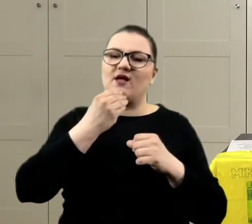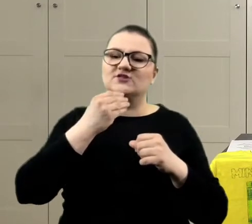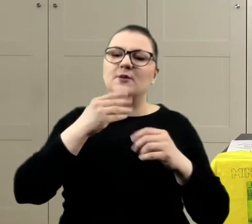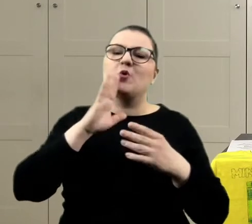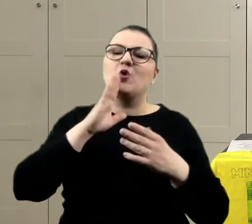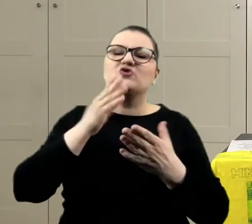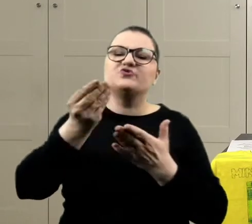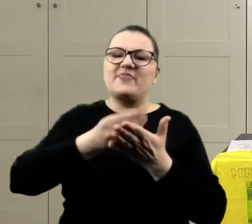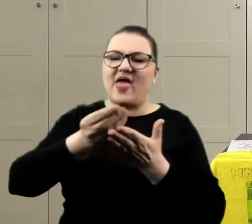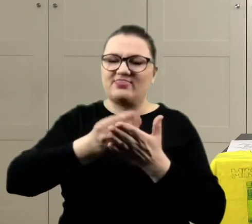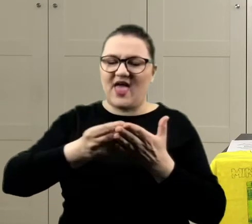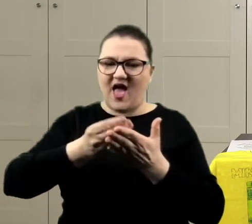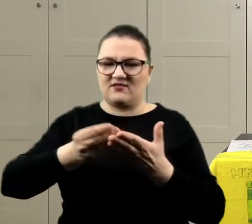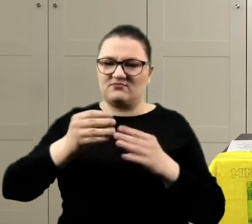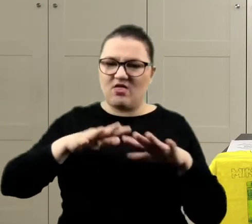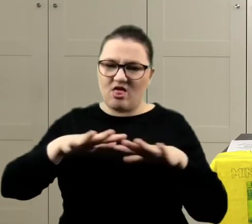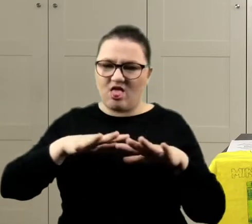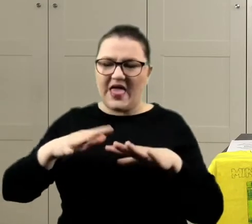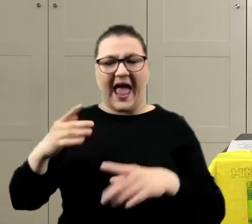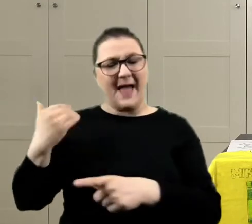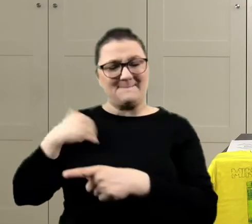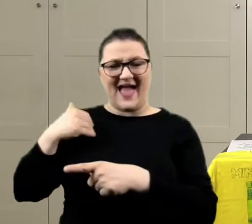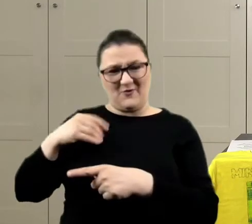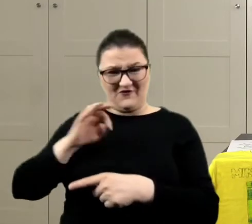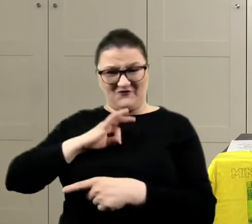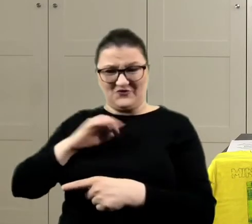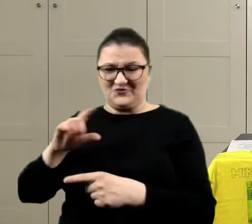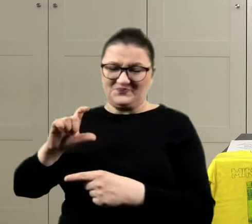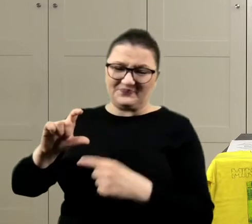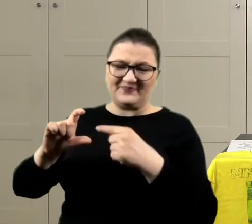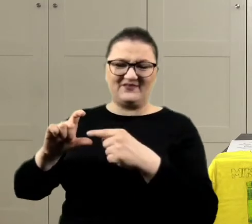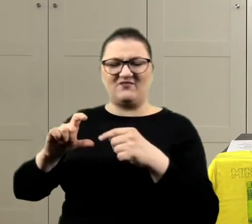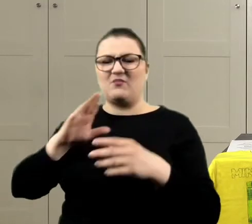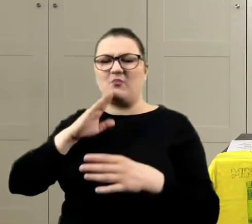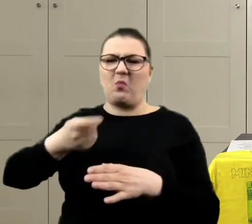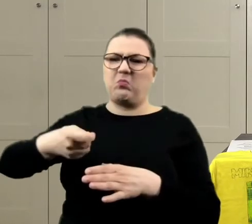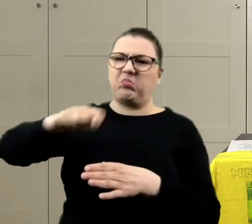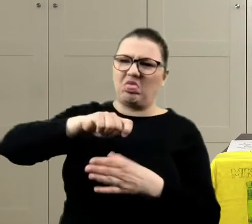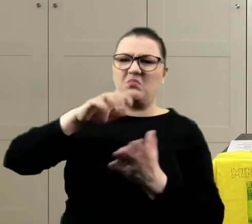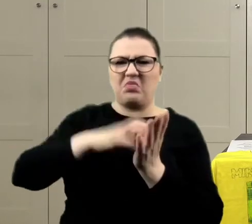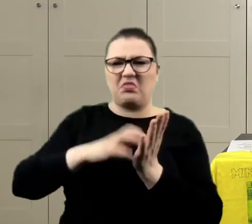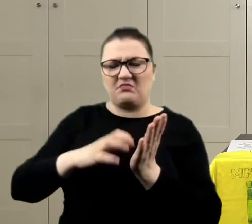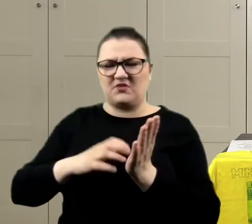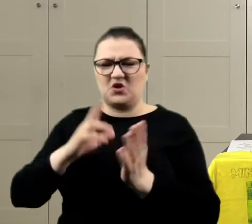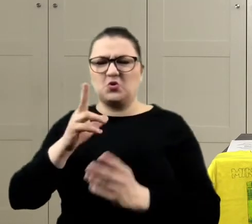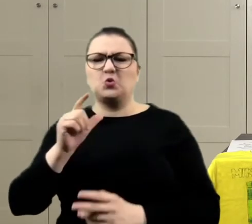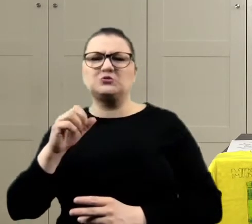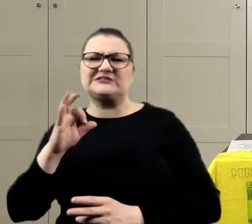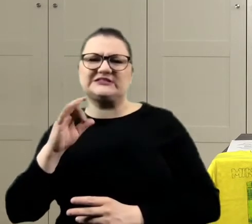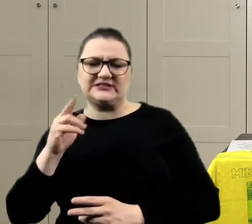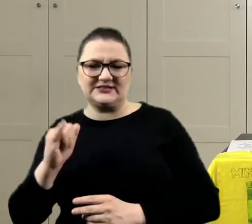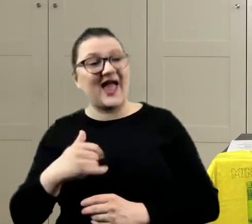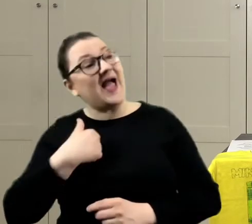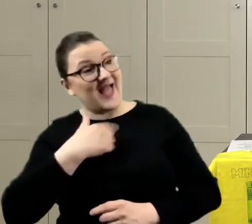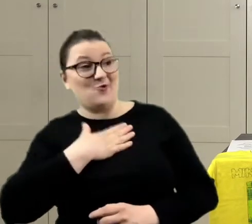śmietany, a nasz biały to jest bardziej kluskilane niż śmietana. Prawda? A ja lubię